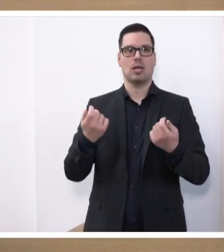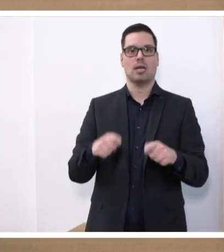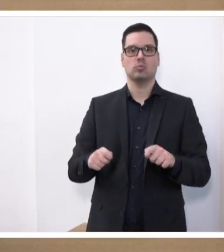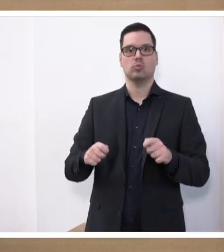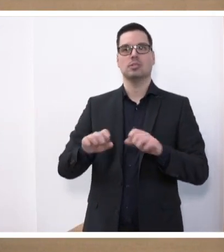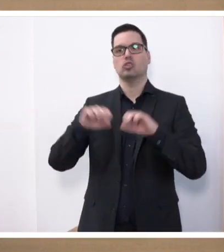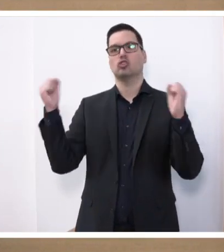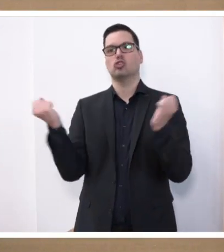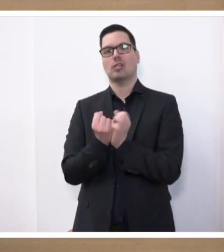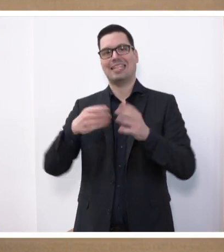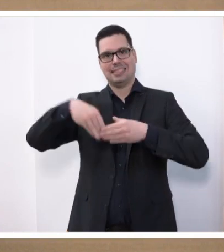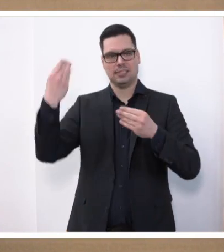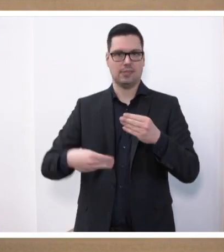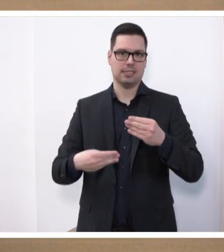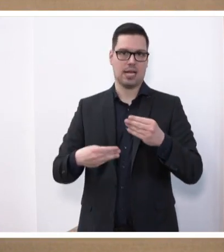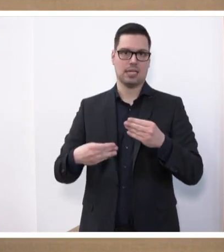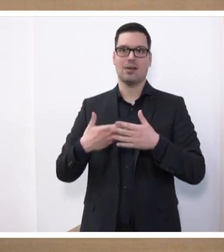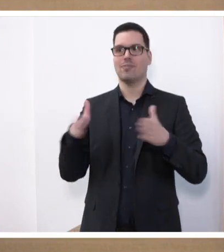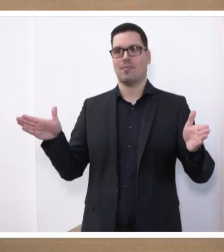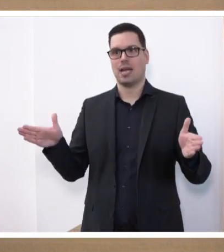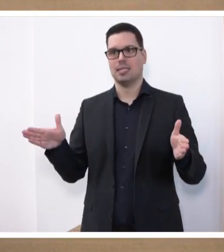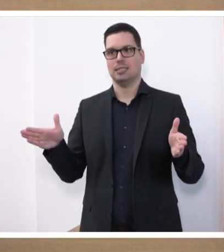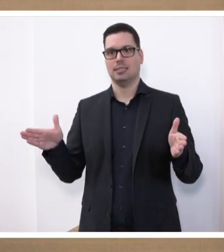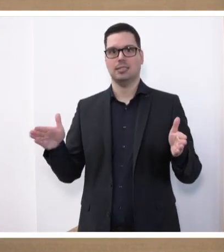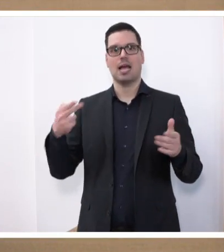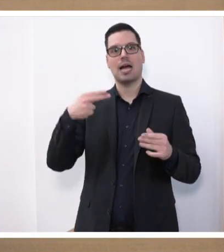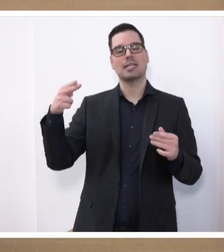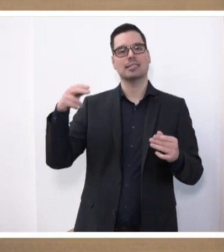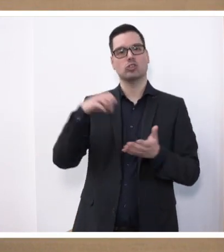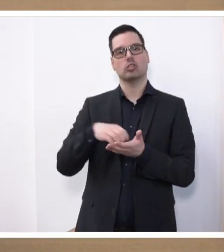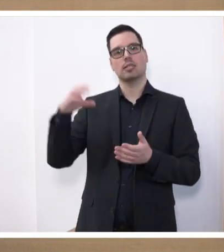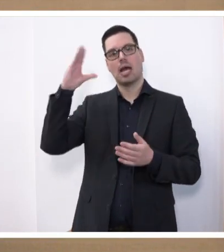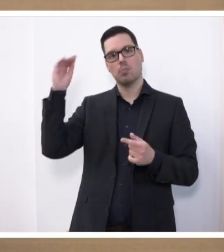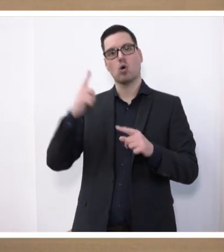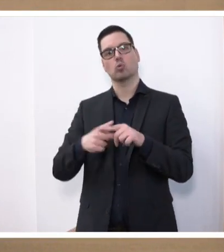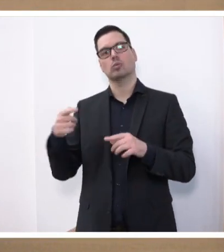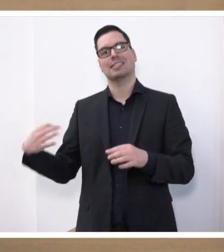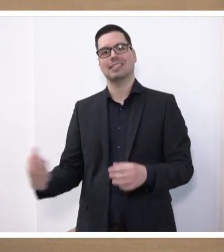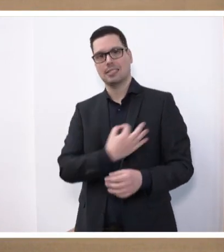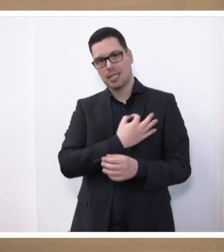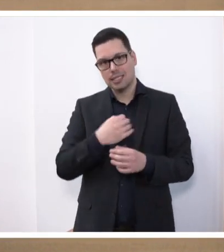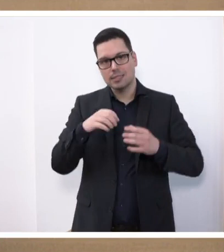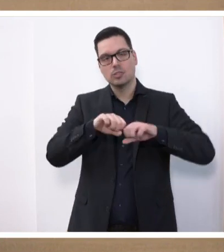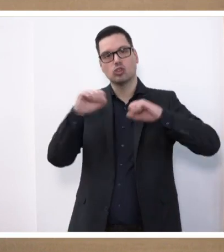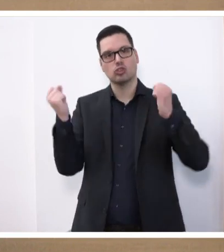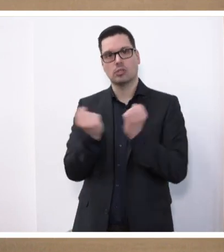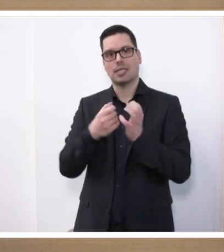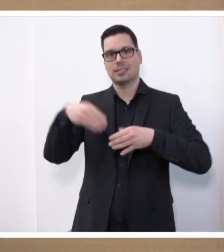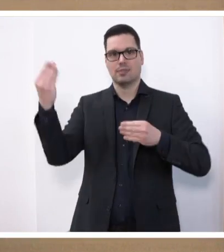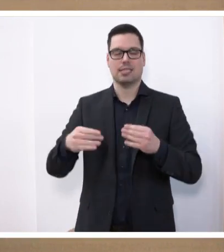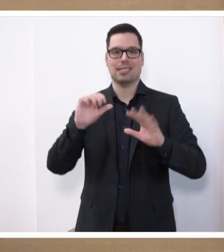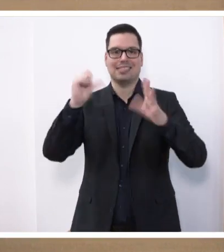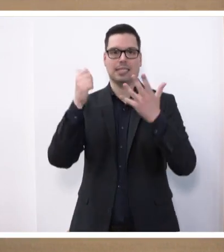Staatsvertrages zwischen der Freien und Hansestadt Hamburg und dem Saarland. Diesen Staatsvertrag habe ich am 6.